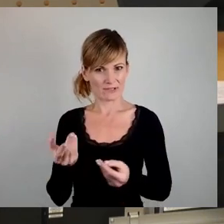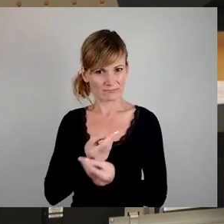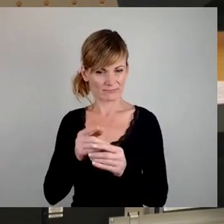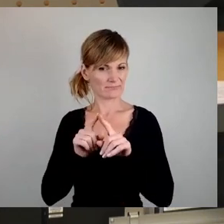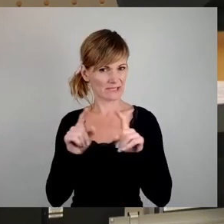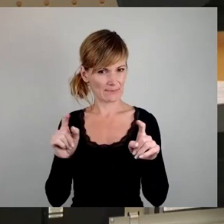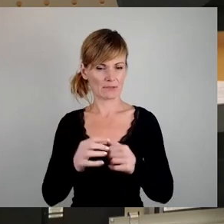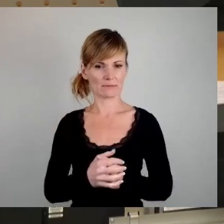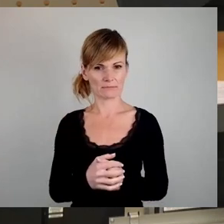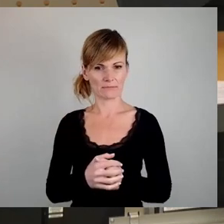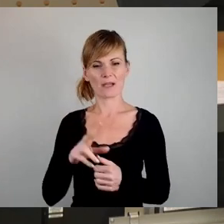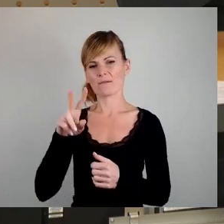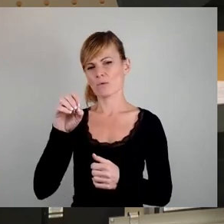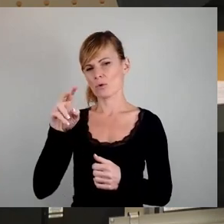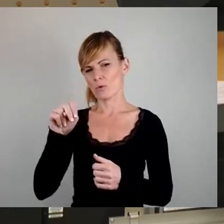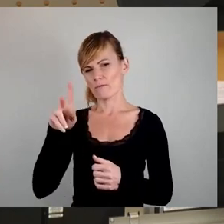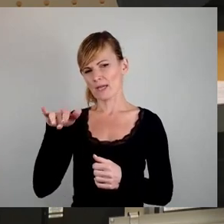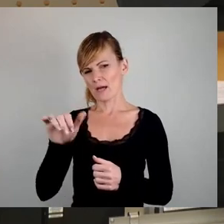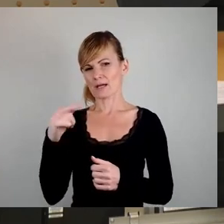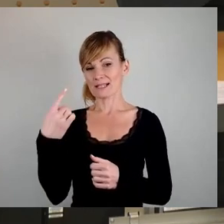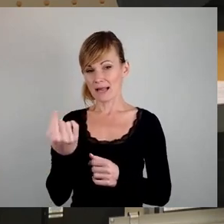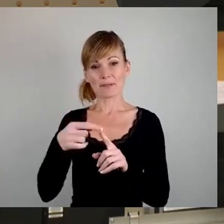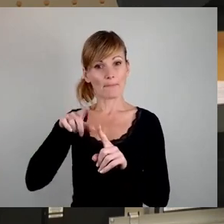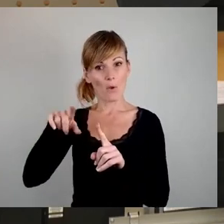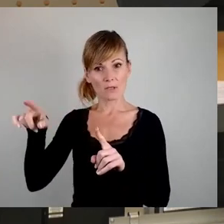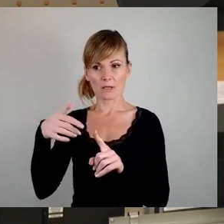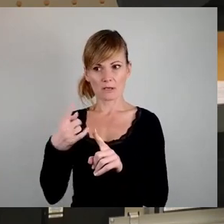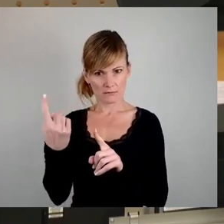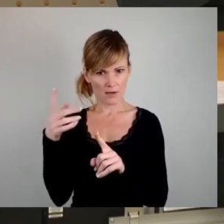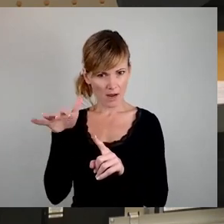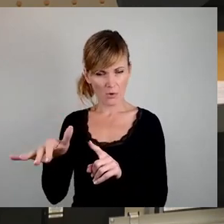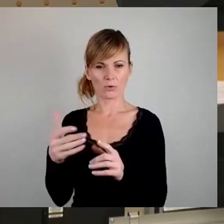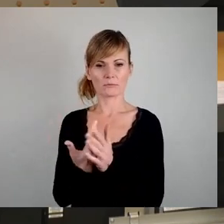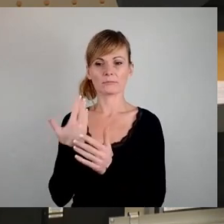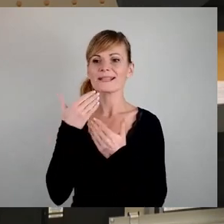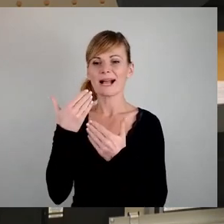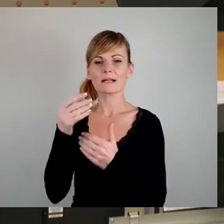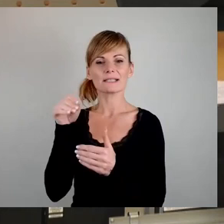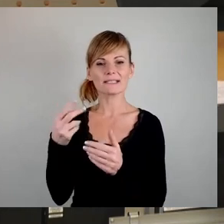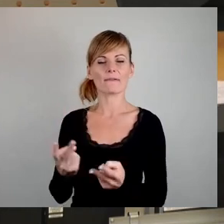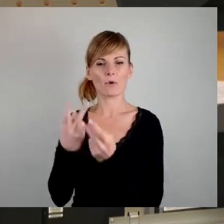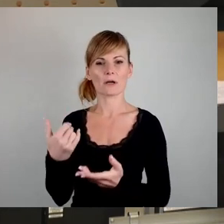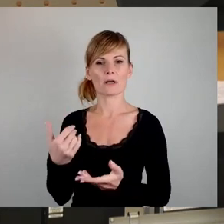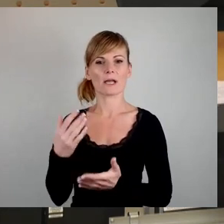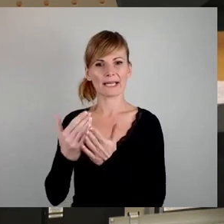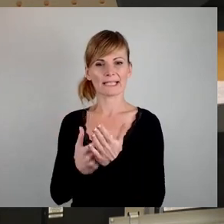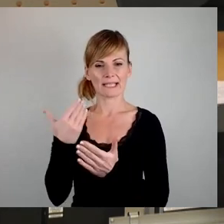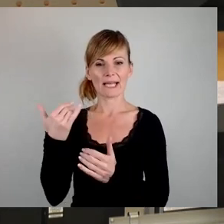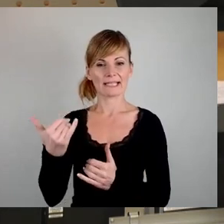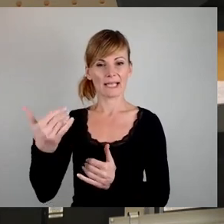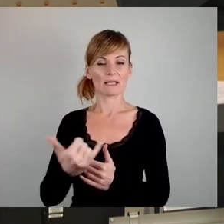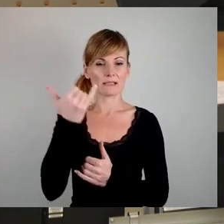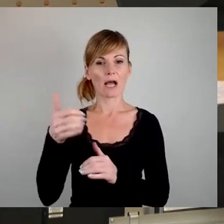auch die Bonovia als bürsendotiertes Unternehmen wird dann in Zukunft dank dieser Förderrichtlinie jedes Jahr 5 Millionen Euro Steuergelder als Fördermittel bekommen,